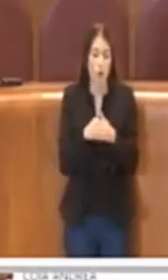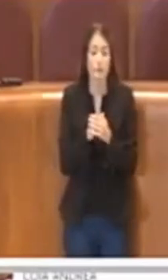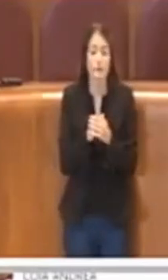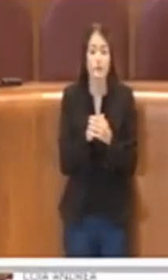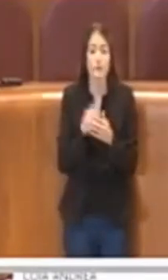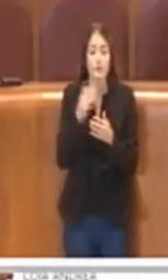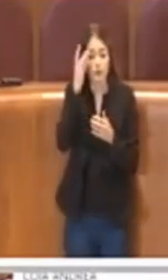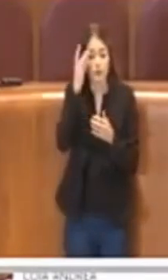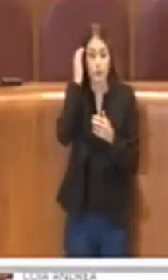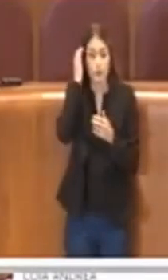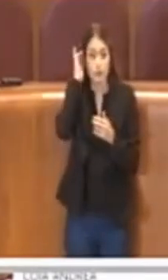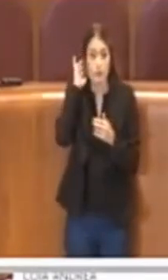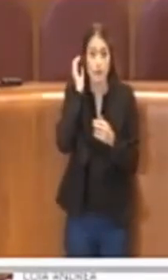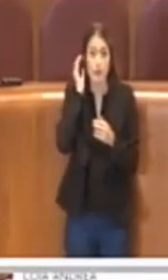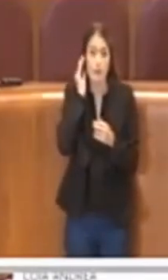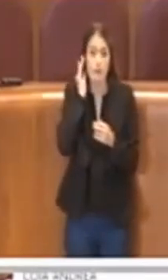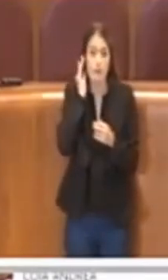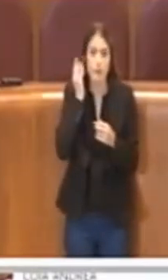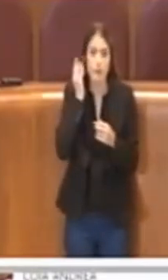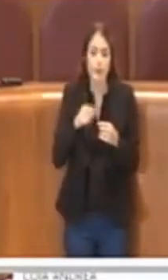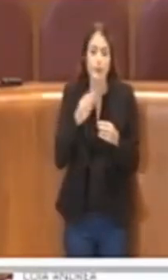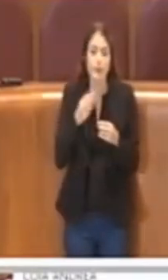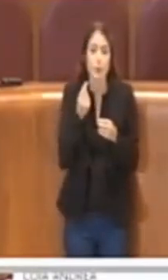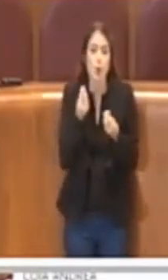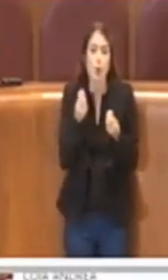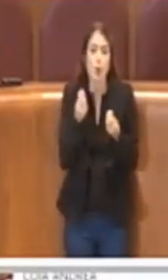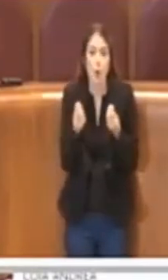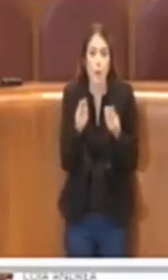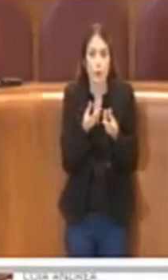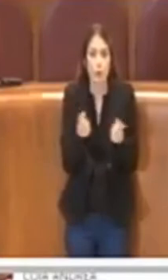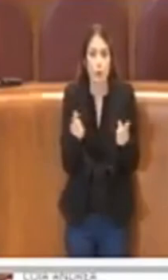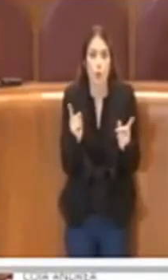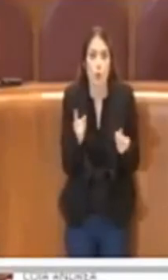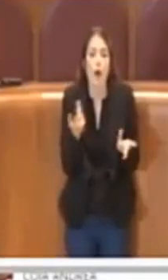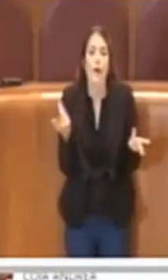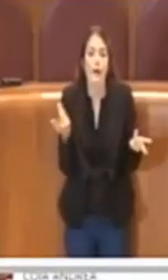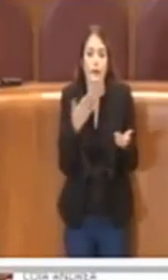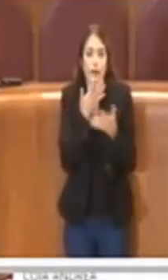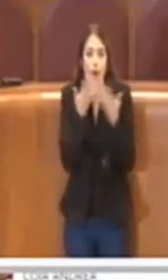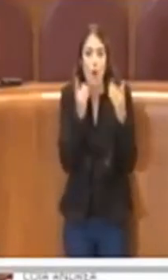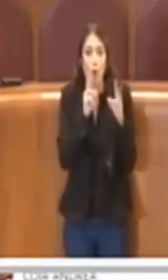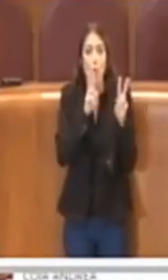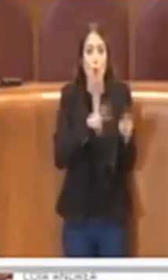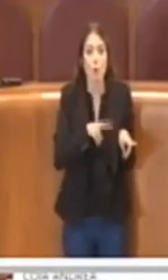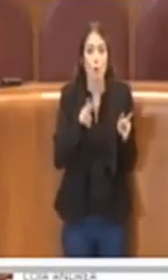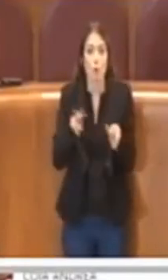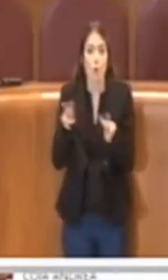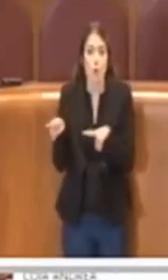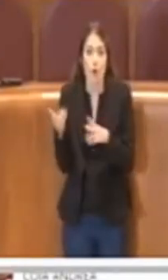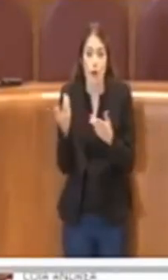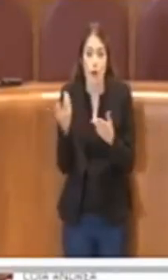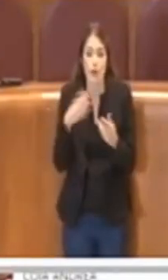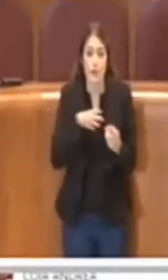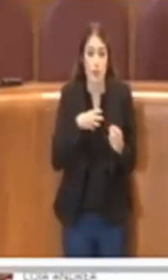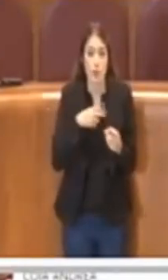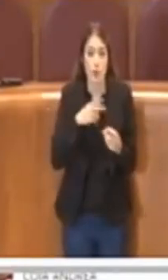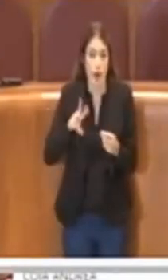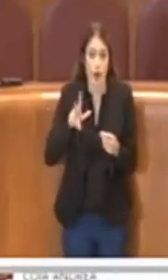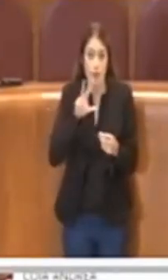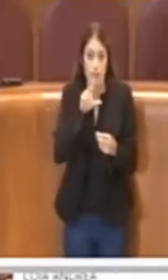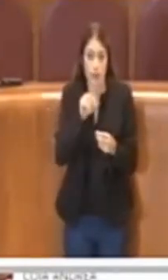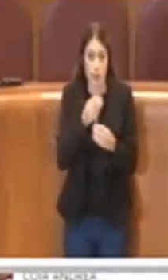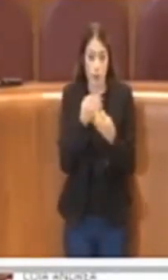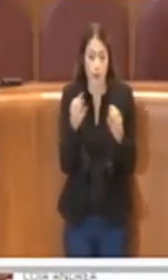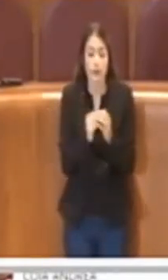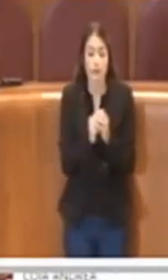che bisogna contrastarlo con i controlli esattamente come ha indicato l'assessore calabrese. Allora questa